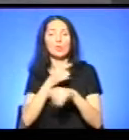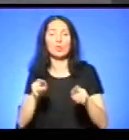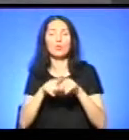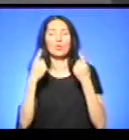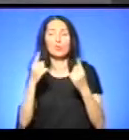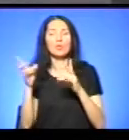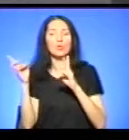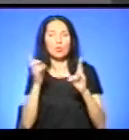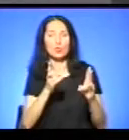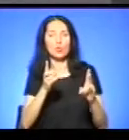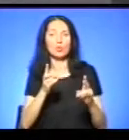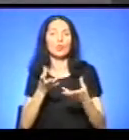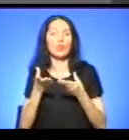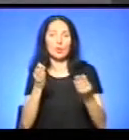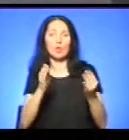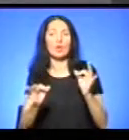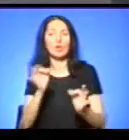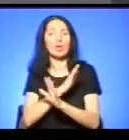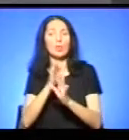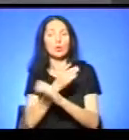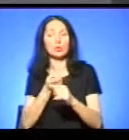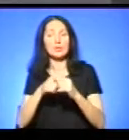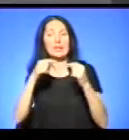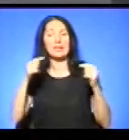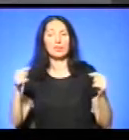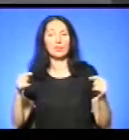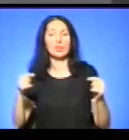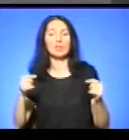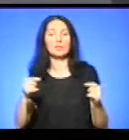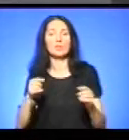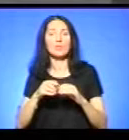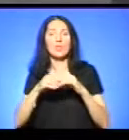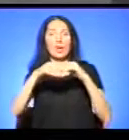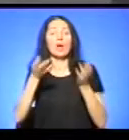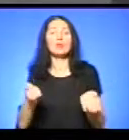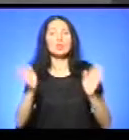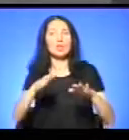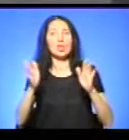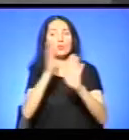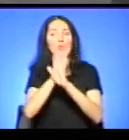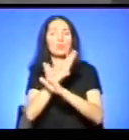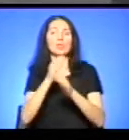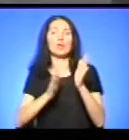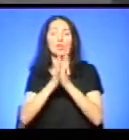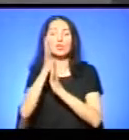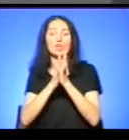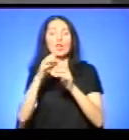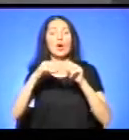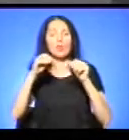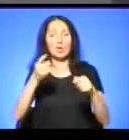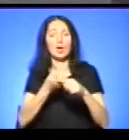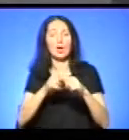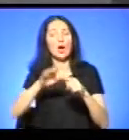завдають на вколишньому середовищі. Тому що ці речовини акумулюються в повітрі, в рослинах, в ґрунтах. І потім ми це все